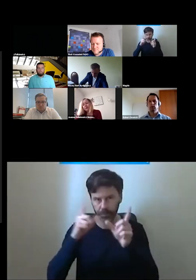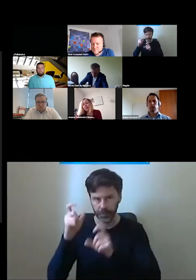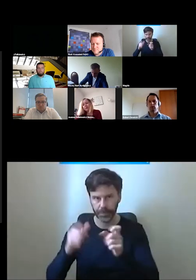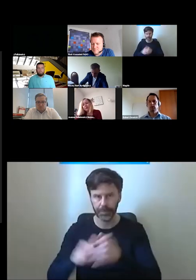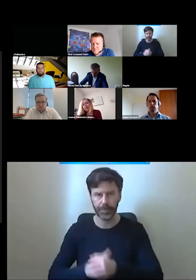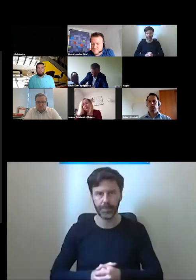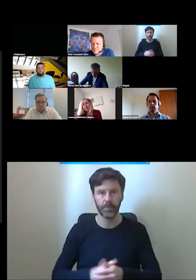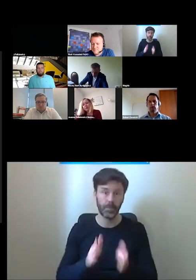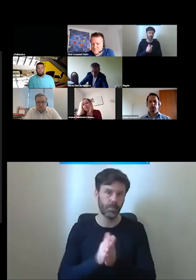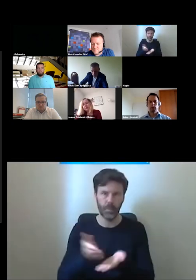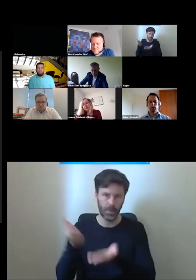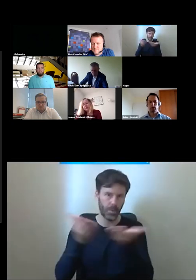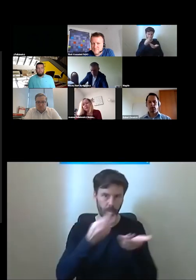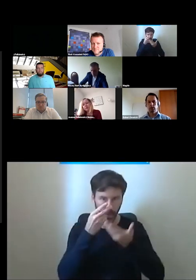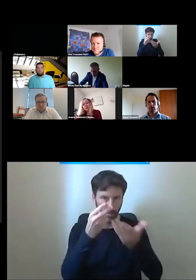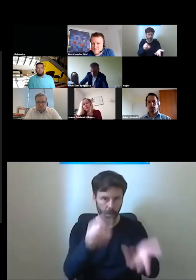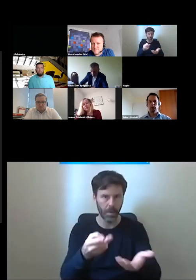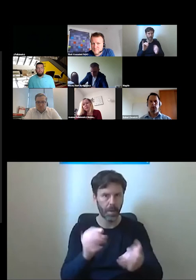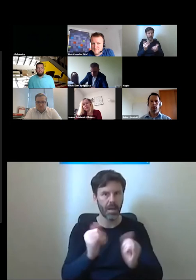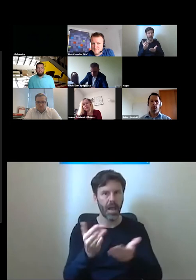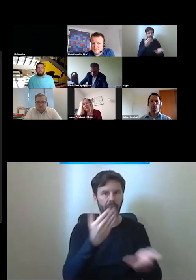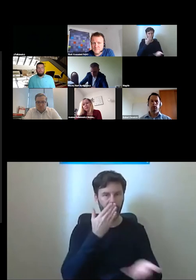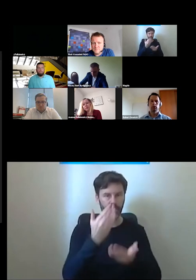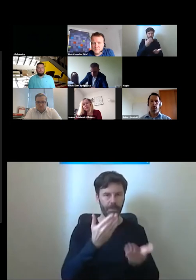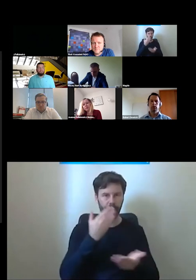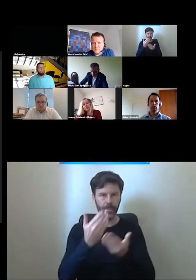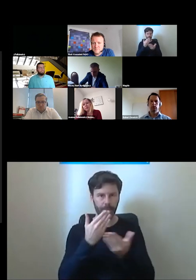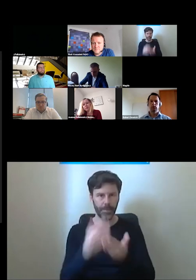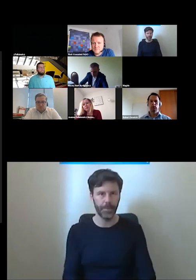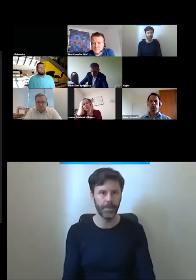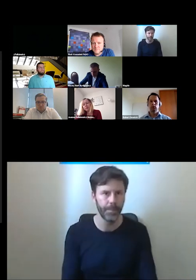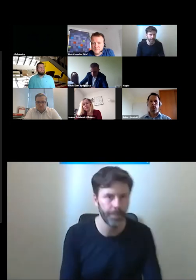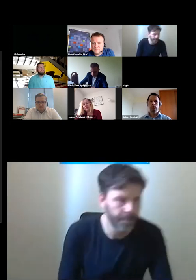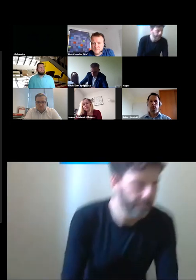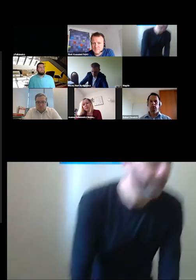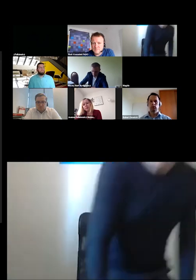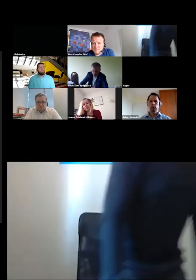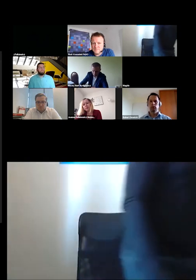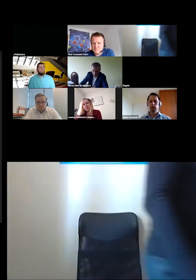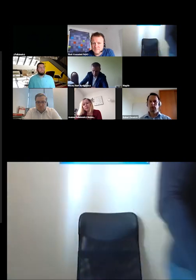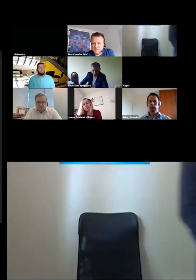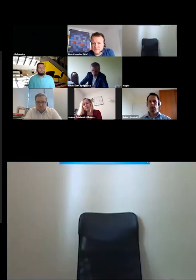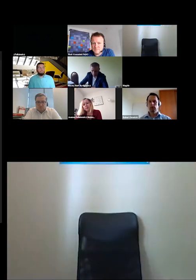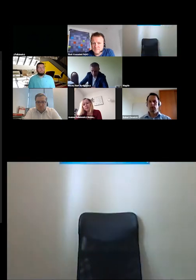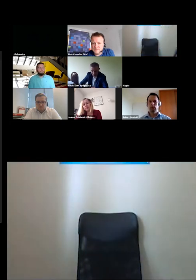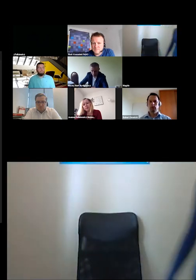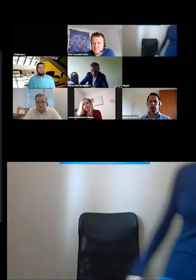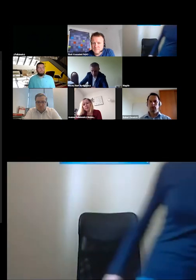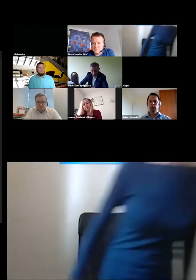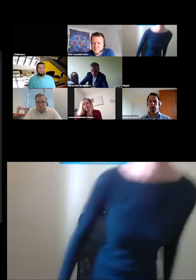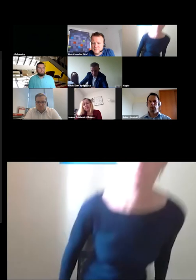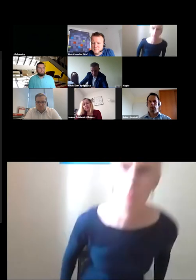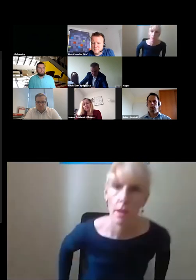proszę bardzo tak wygląda muszę kliknąć już tak wygląda widok monochromatyczny